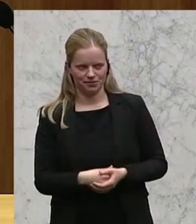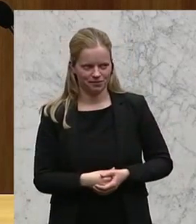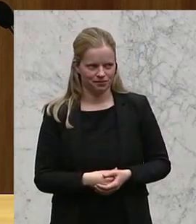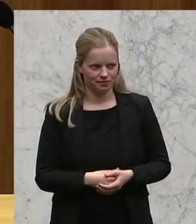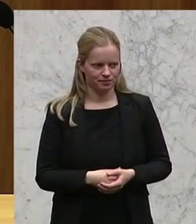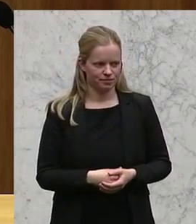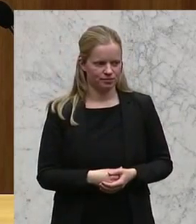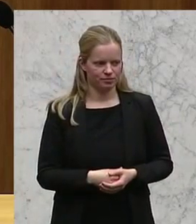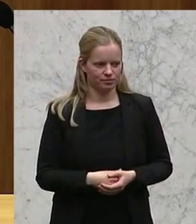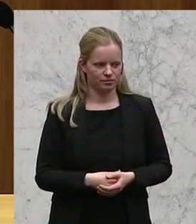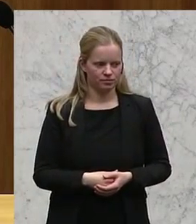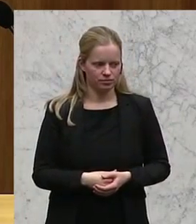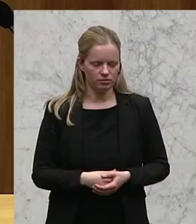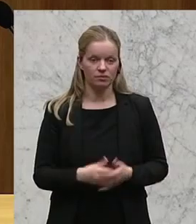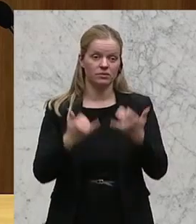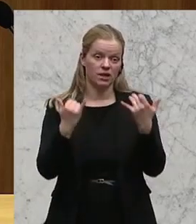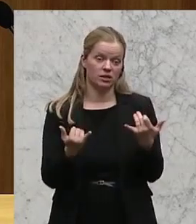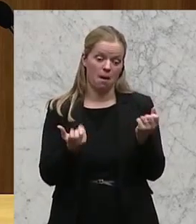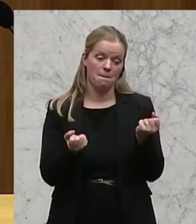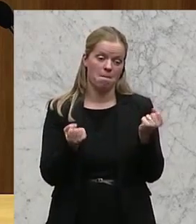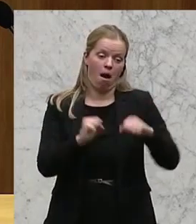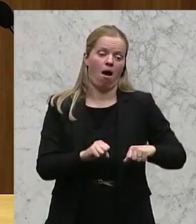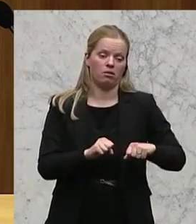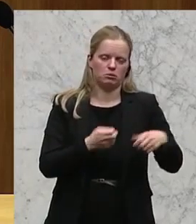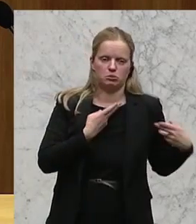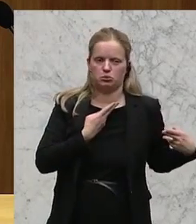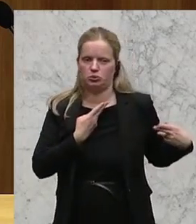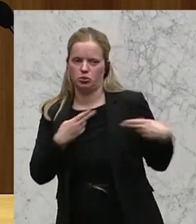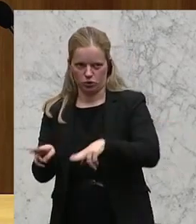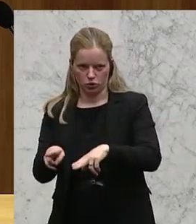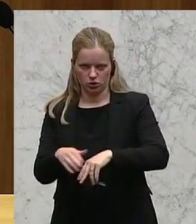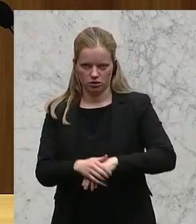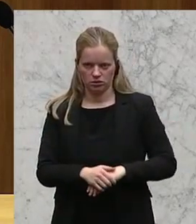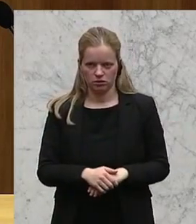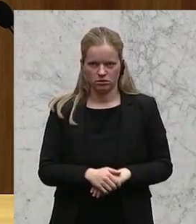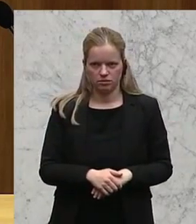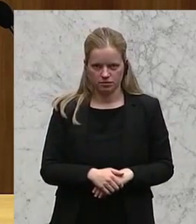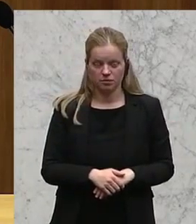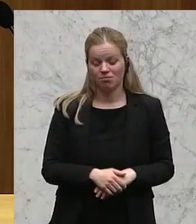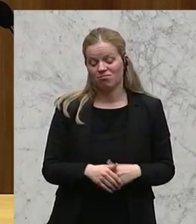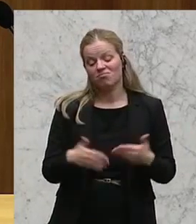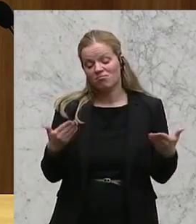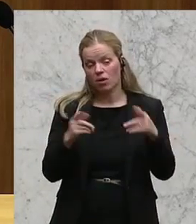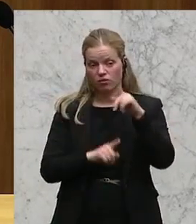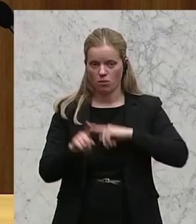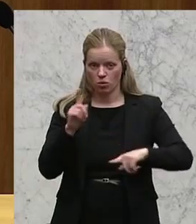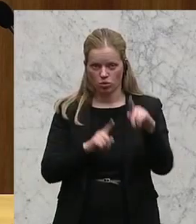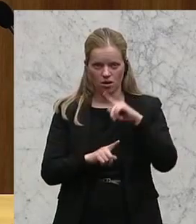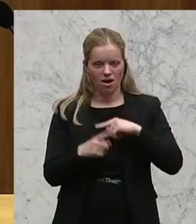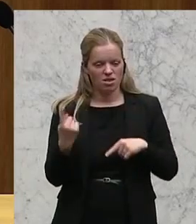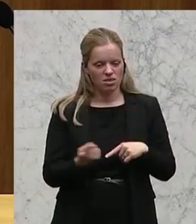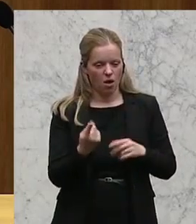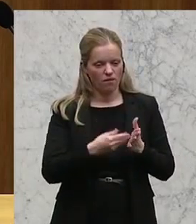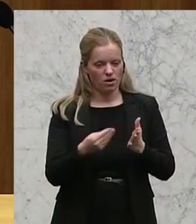dem Motto, das Imperium schlägt zurück, ist wahrscheinlich anzunehmen, dass auch die Dauervertragskommission, die die